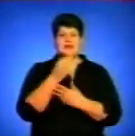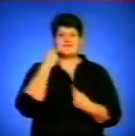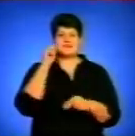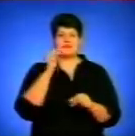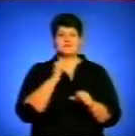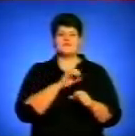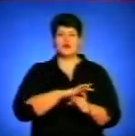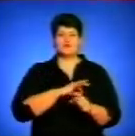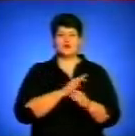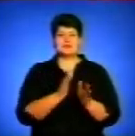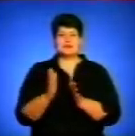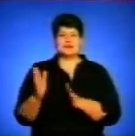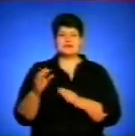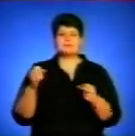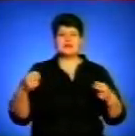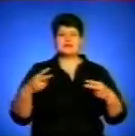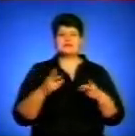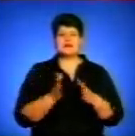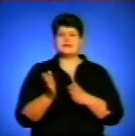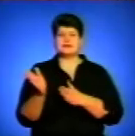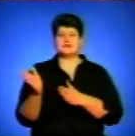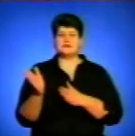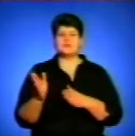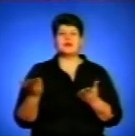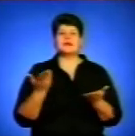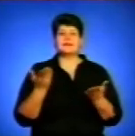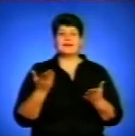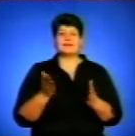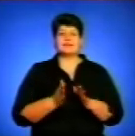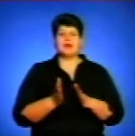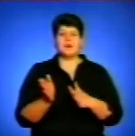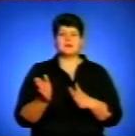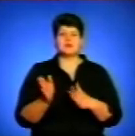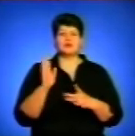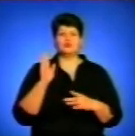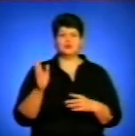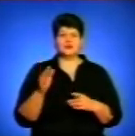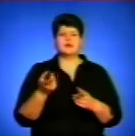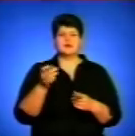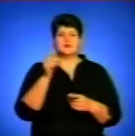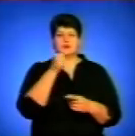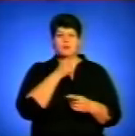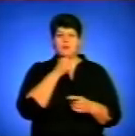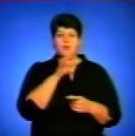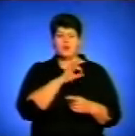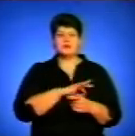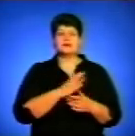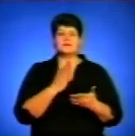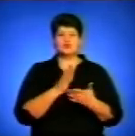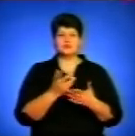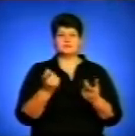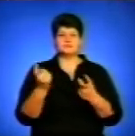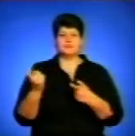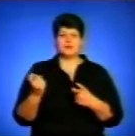виховної системи – спеціалізація. Тобто, на які напрямки буде попит, таких фахівців і залучатимуть. Наприклад, уже є можливість